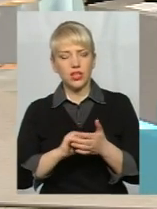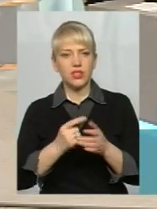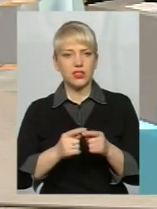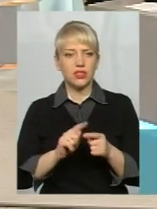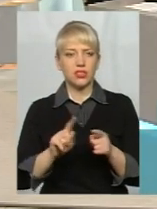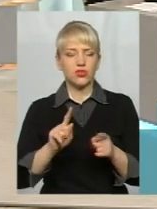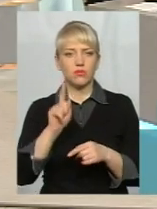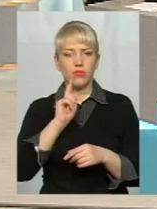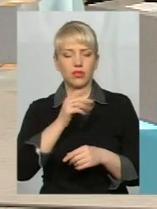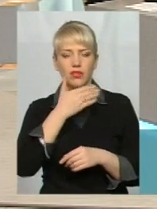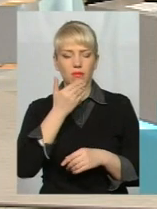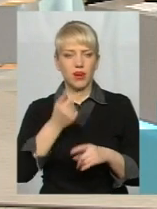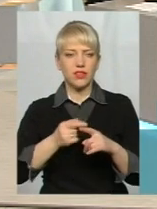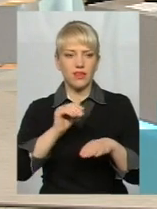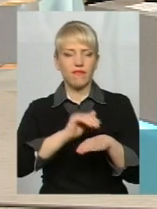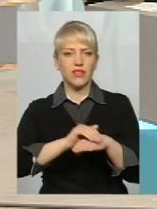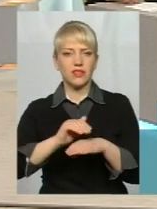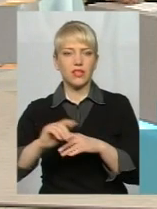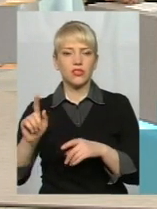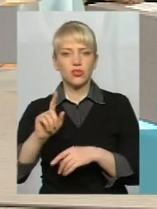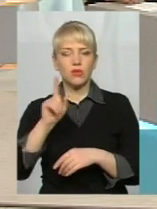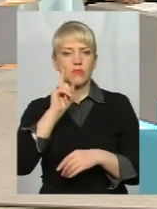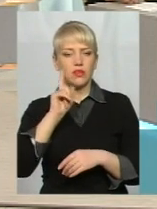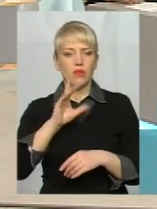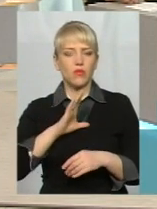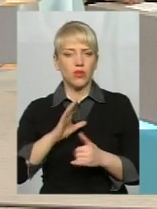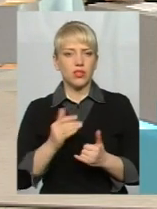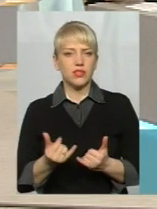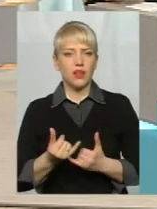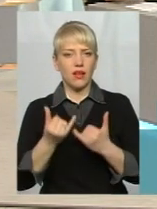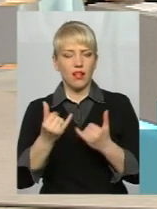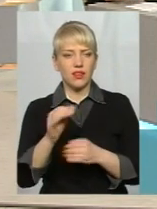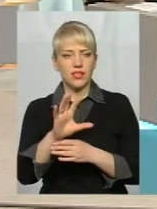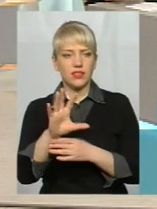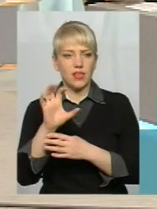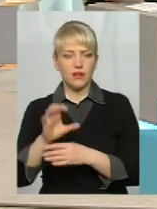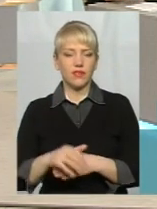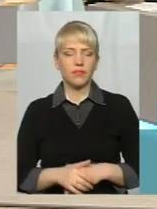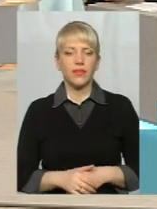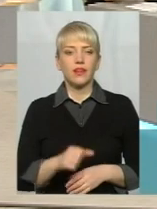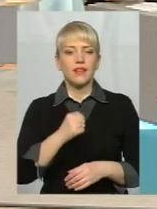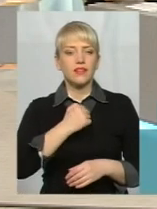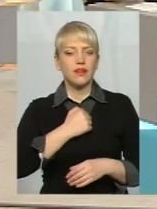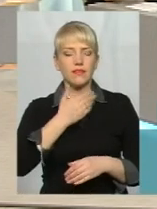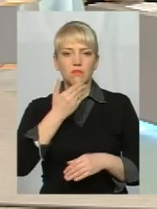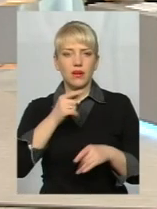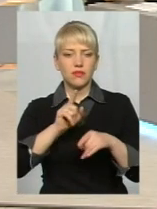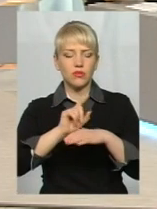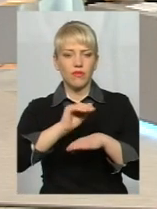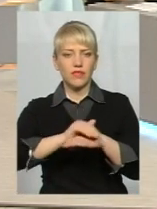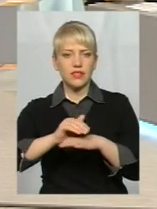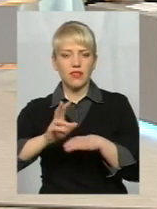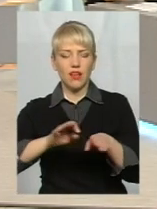оцієї фіксації, що там підлітки були заради селфі? На жаль, немає такої фіксації на рівні